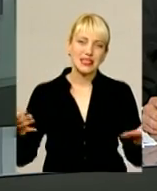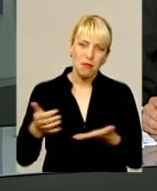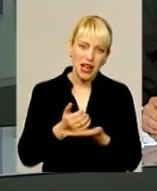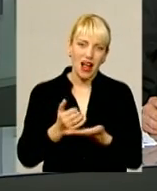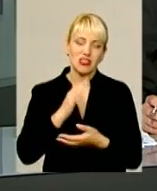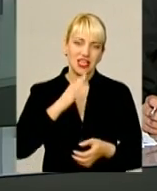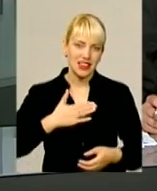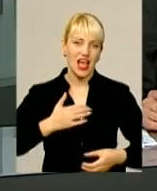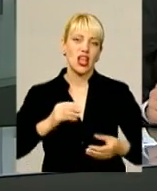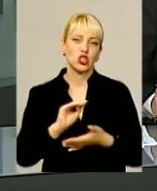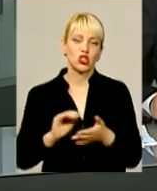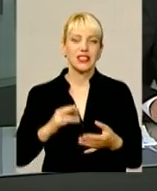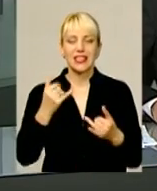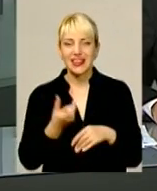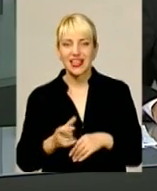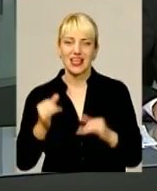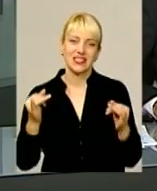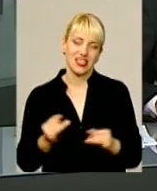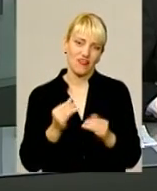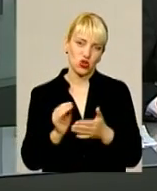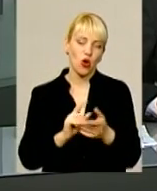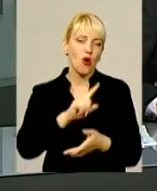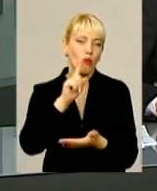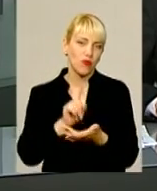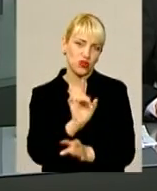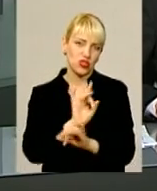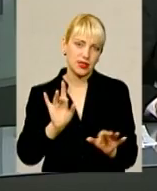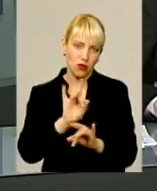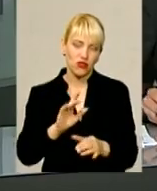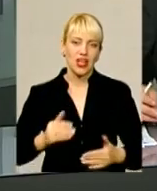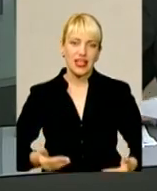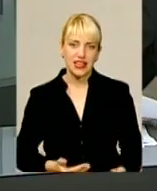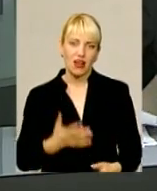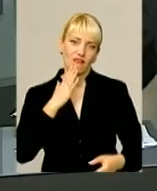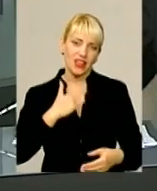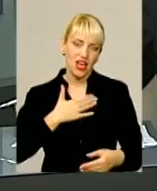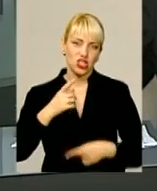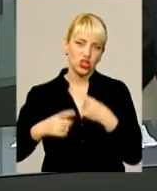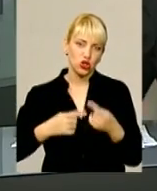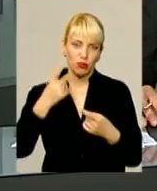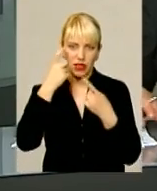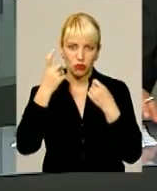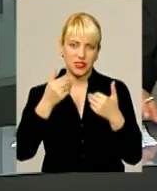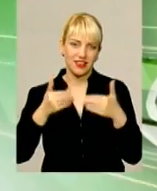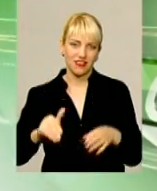журналісти, тож найцікавіші події ми обов'язково розпоміло наживо у наших інформаційних випусках.